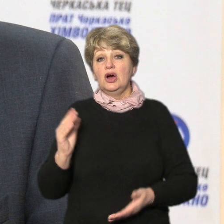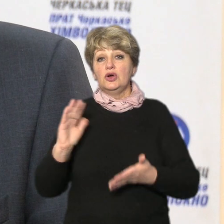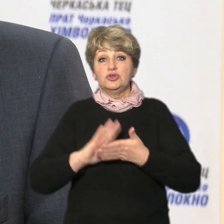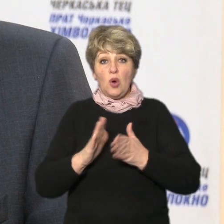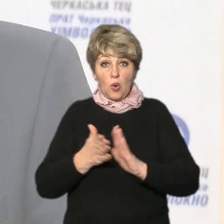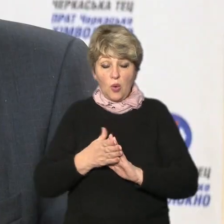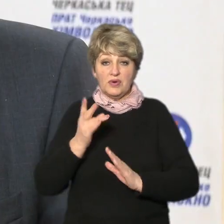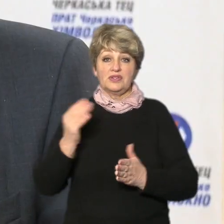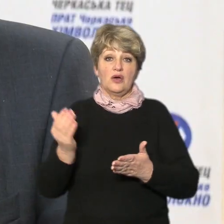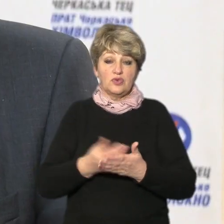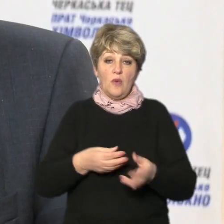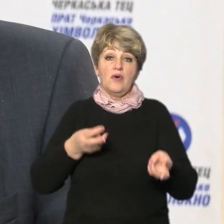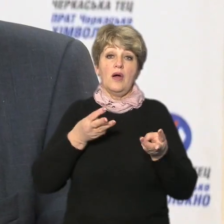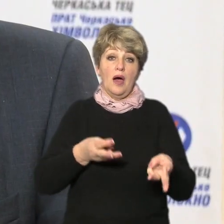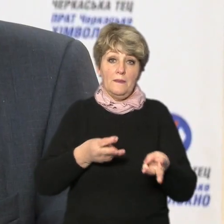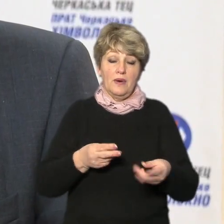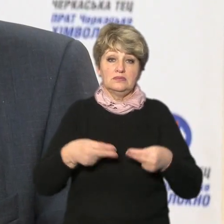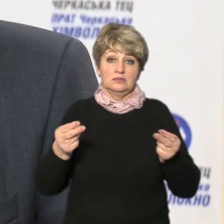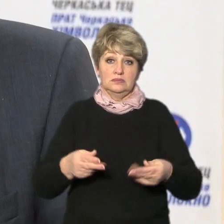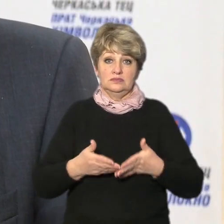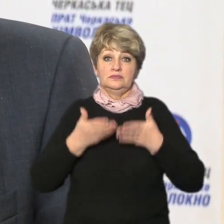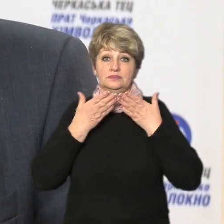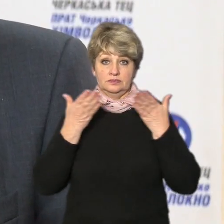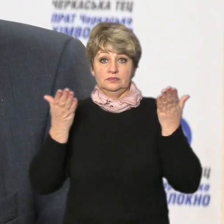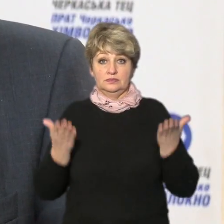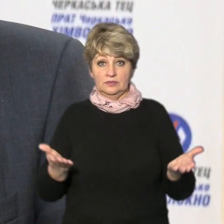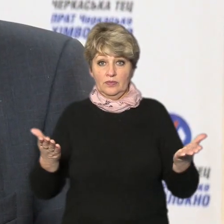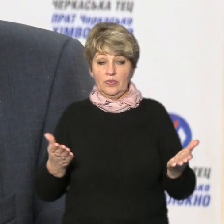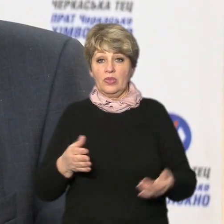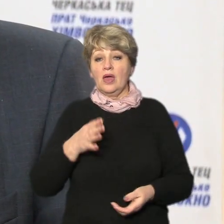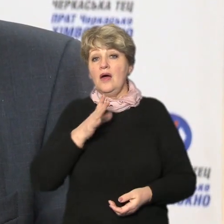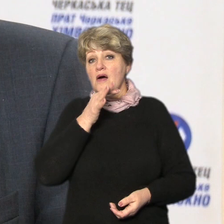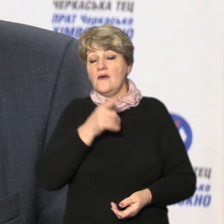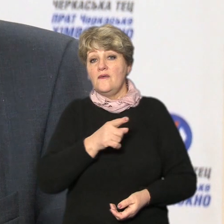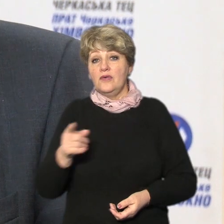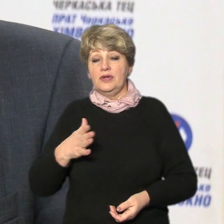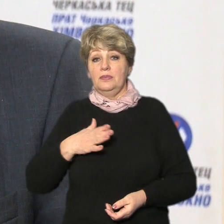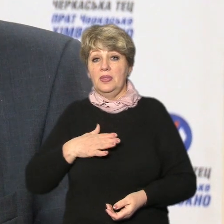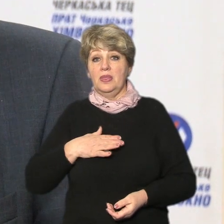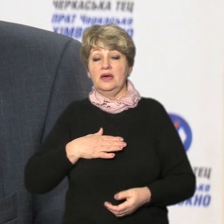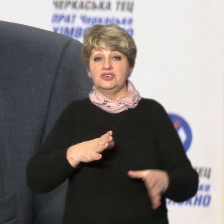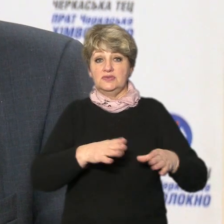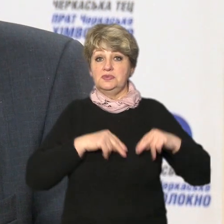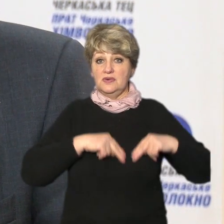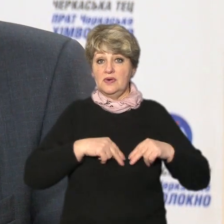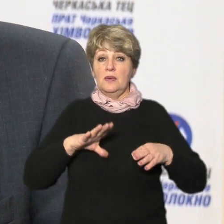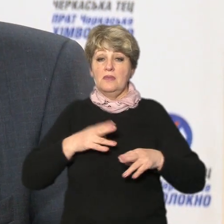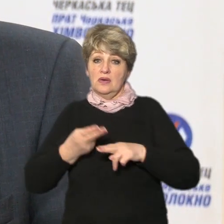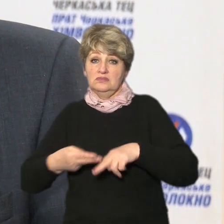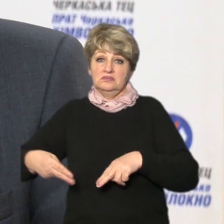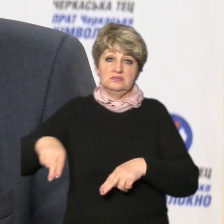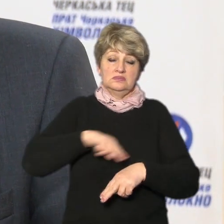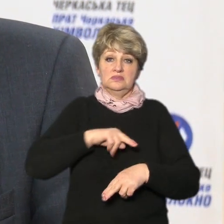сезон не заключно багатопрофільний центр за час нашої співпраці заборгував велику суму